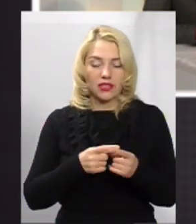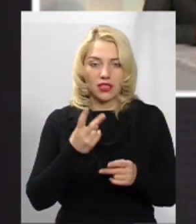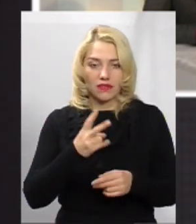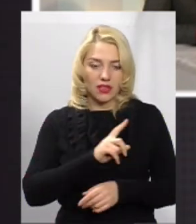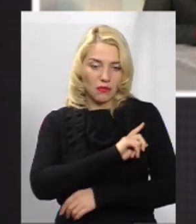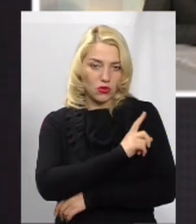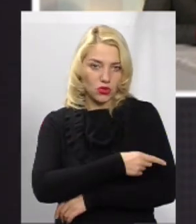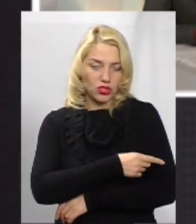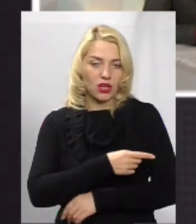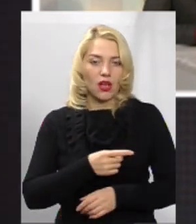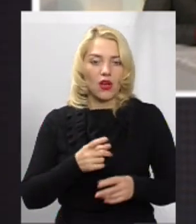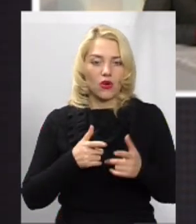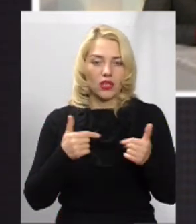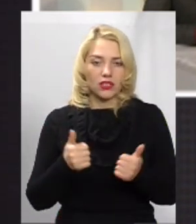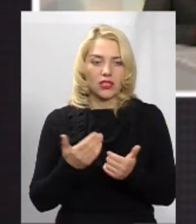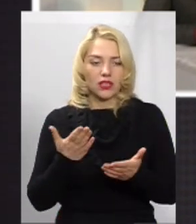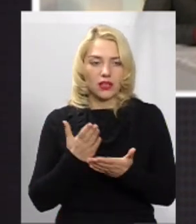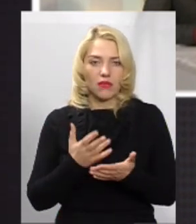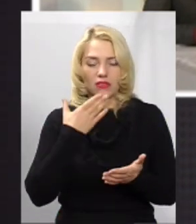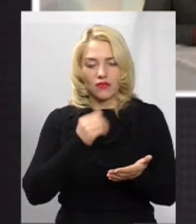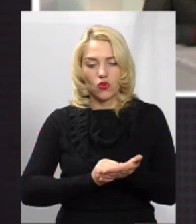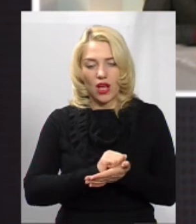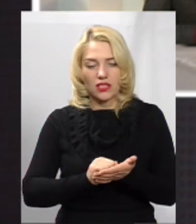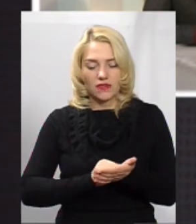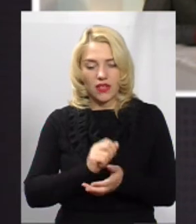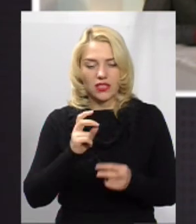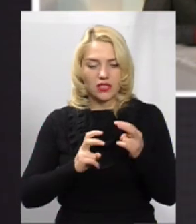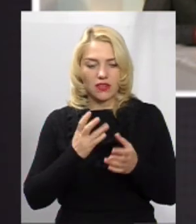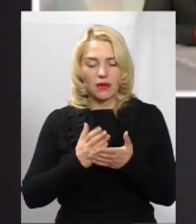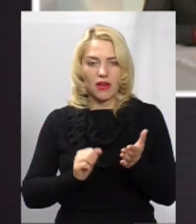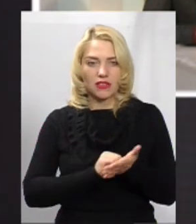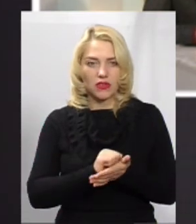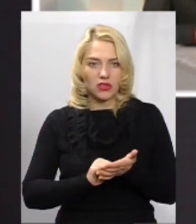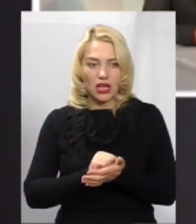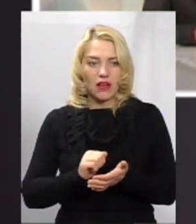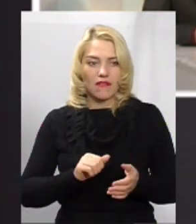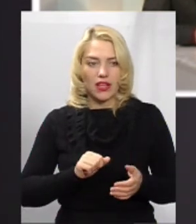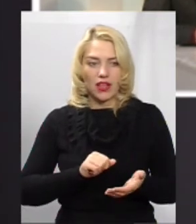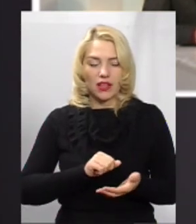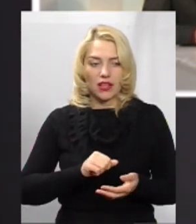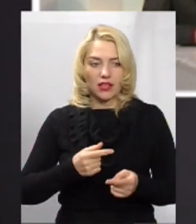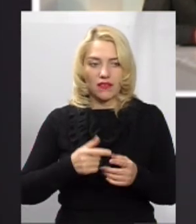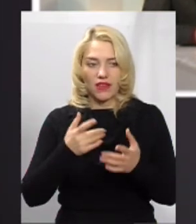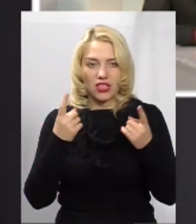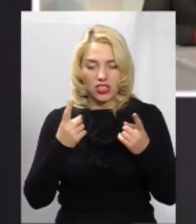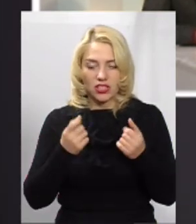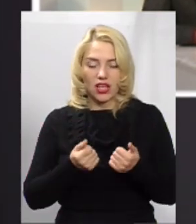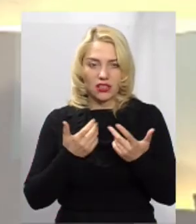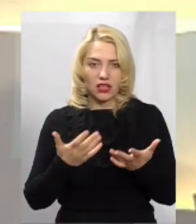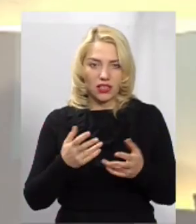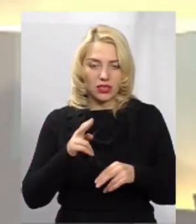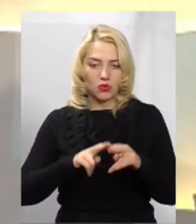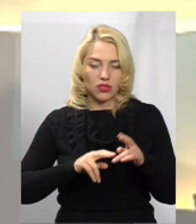потужних організацій, які мають свої асфальтні заводи, свої асфальтовкладальники і величезну кількість будівельної техніки.